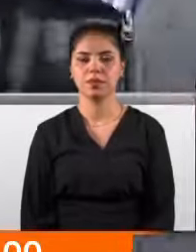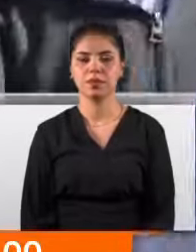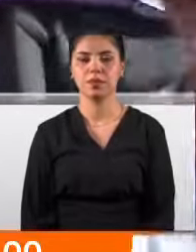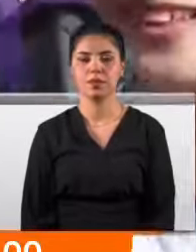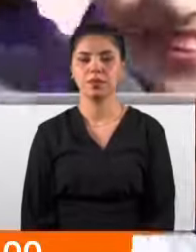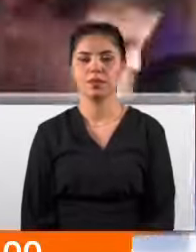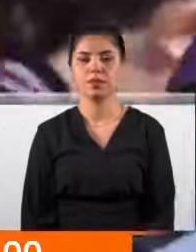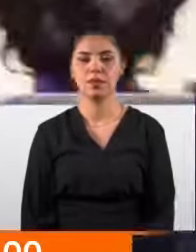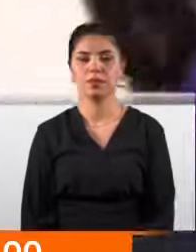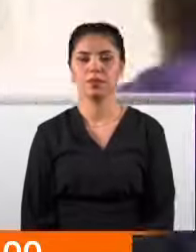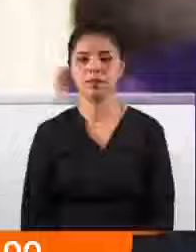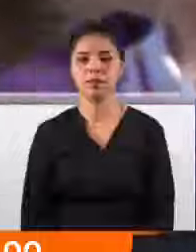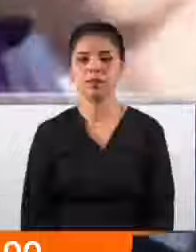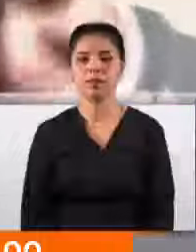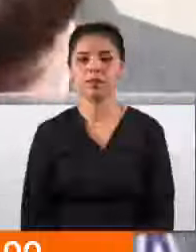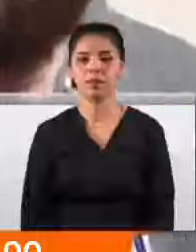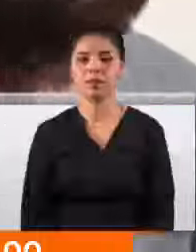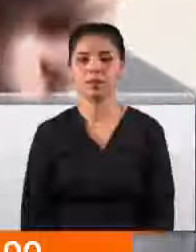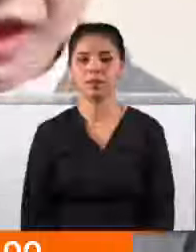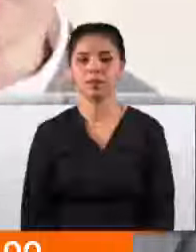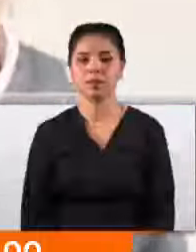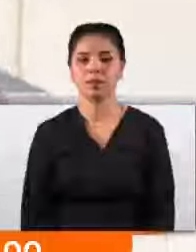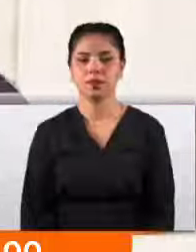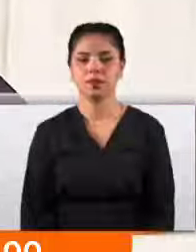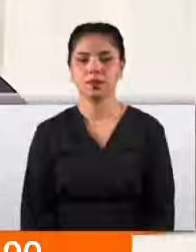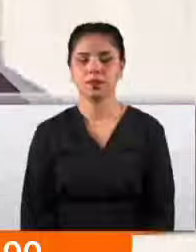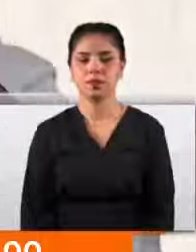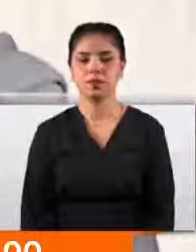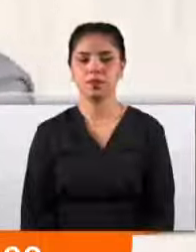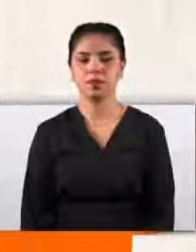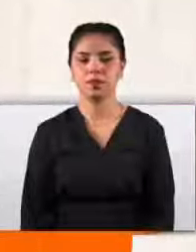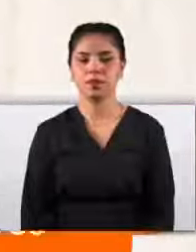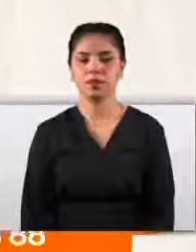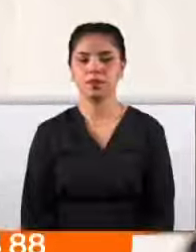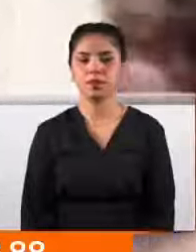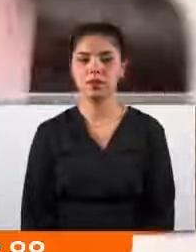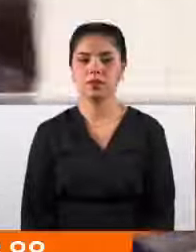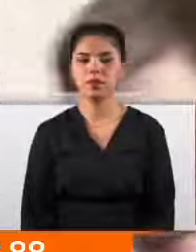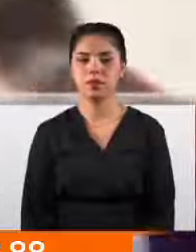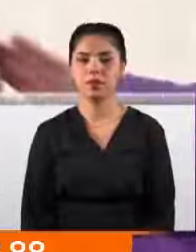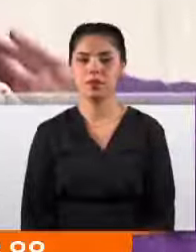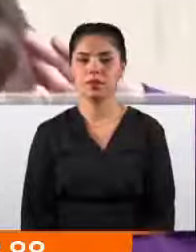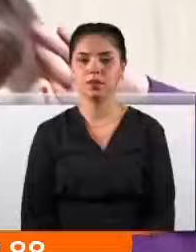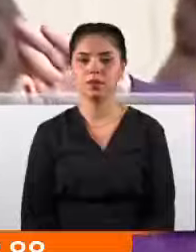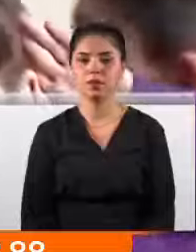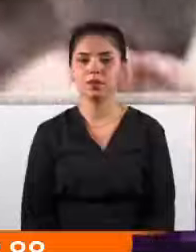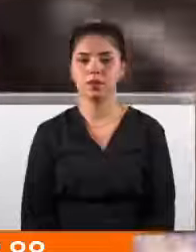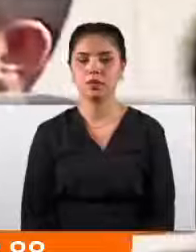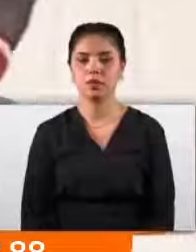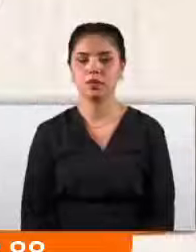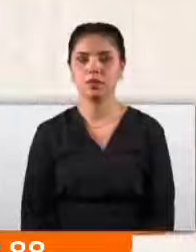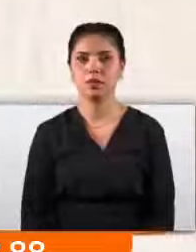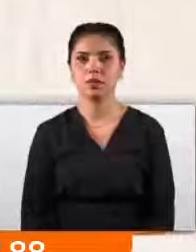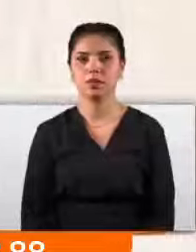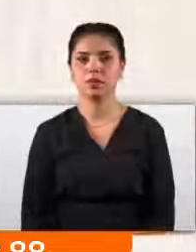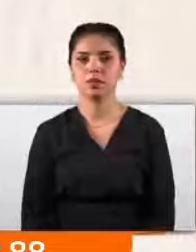Devletin tüm öğrencilere eşit eğitim hakkı sağlaması adına çok güzel bir uygulama olarak buluyorum ben. Kesinlikle bu şekilde ücretsiz dağıtılmalı ve